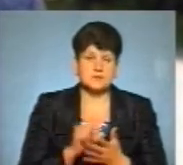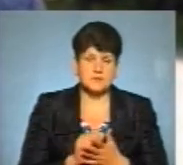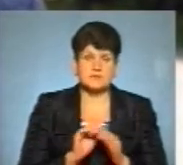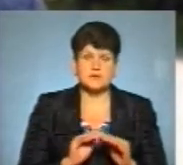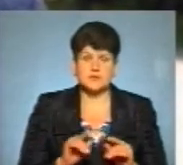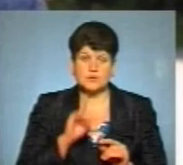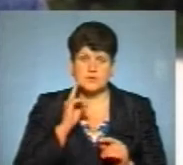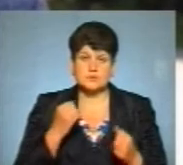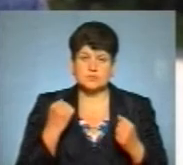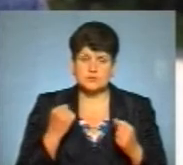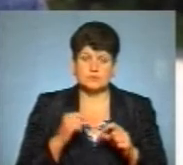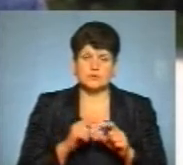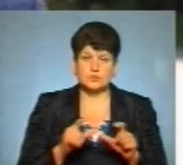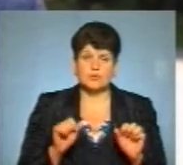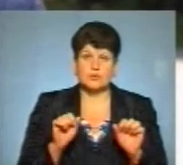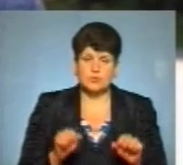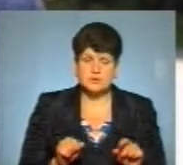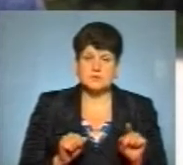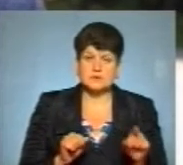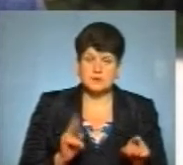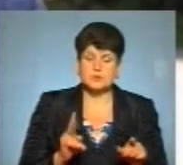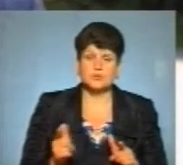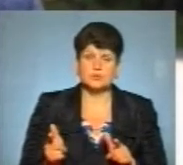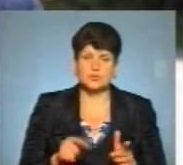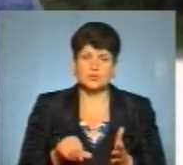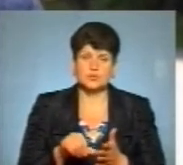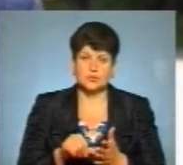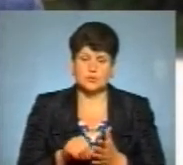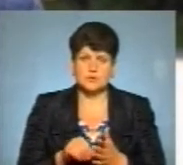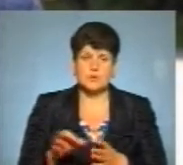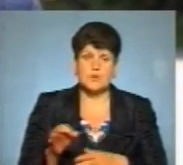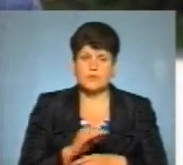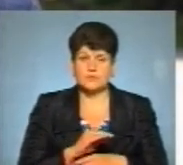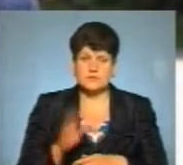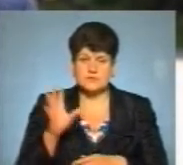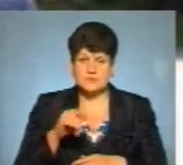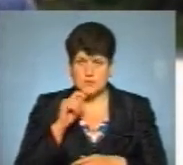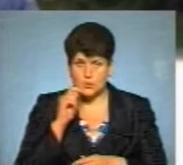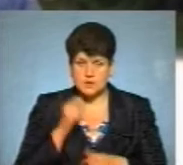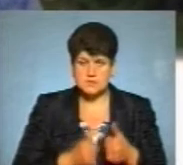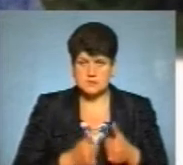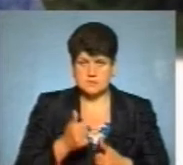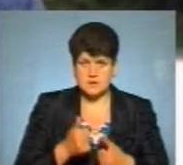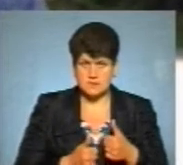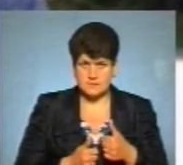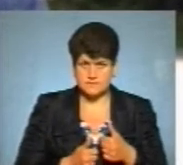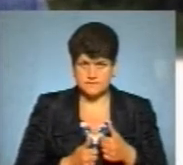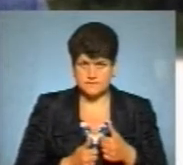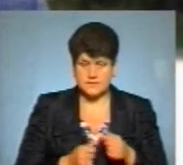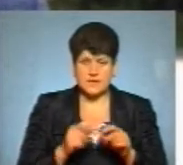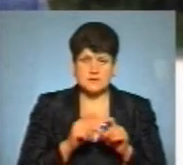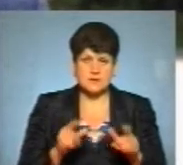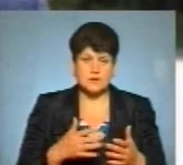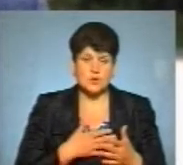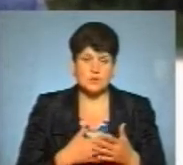дитячо-юнацьких спортивних школах можна тим, хто готується до участі у офіційних всеукраїнських змаганнях. Заклади